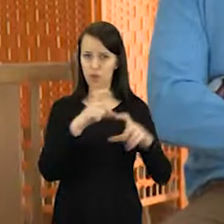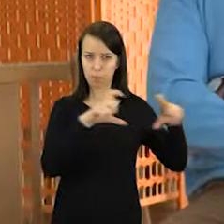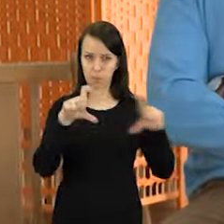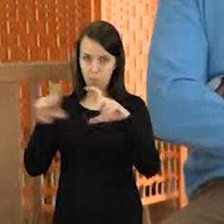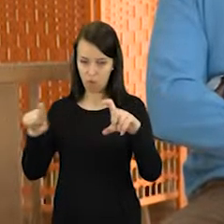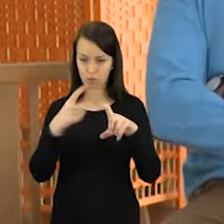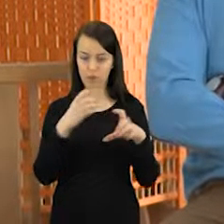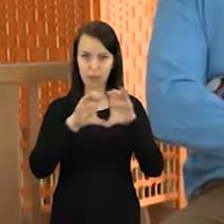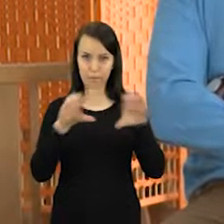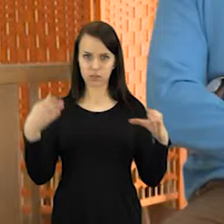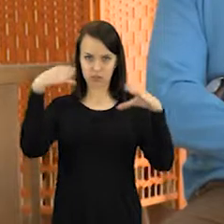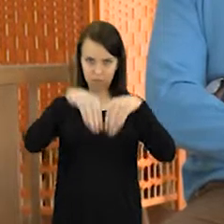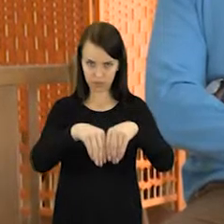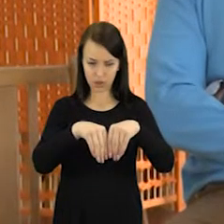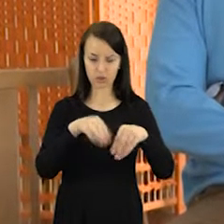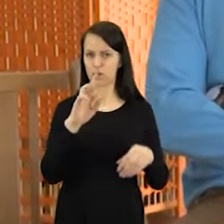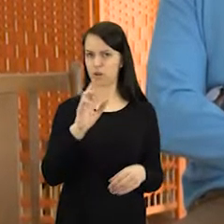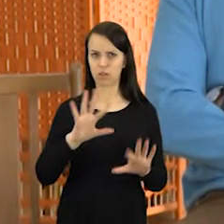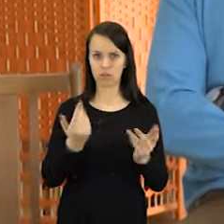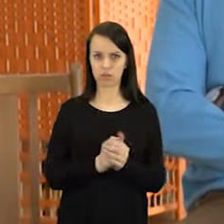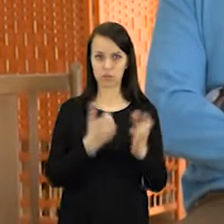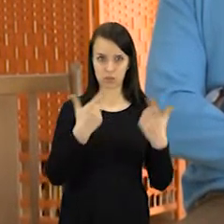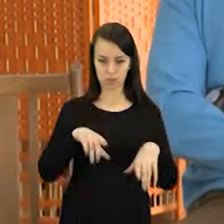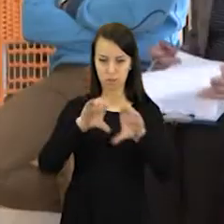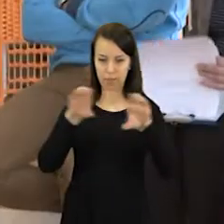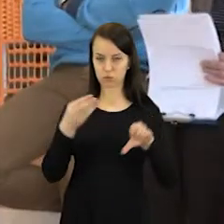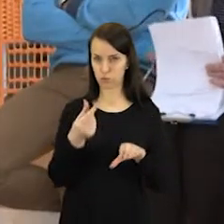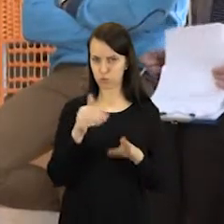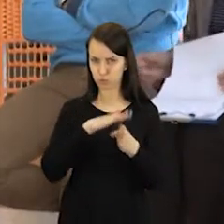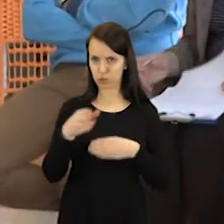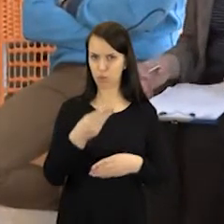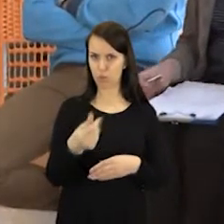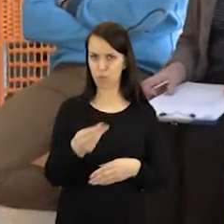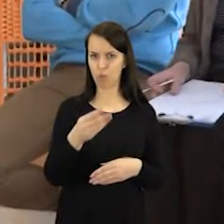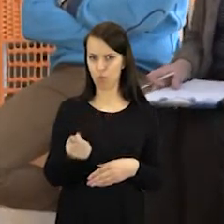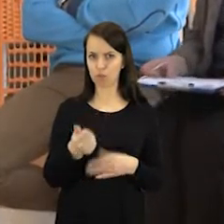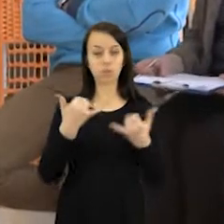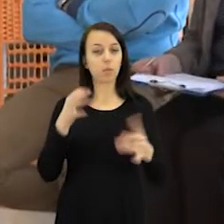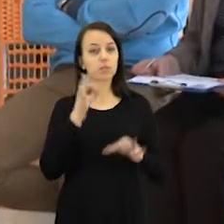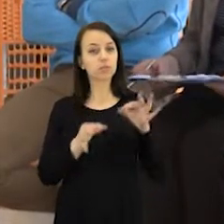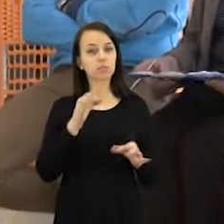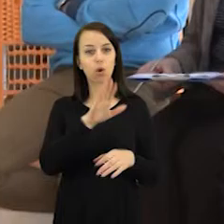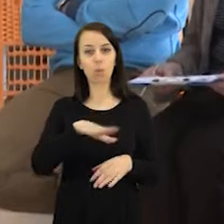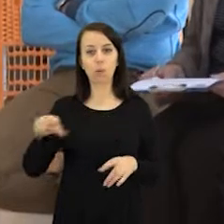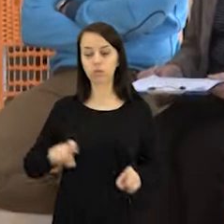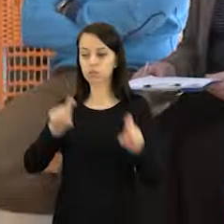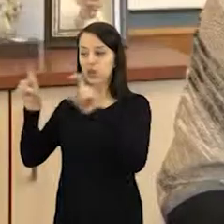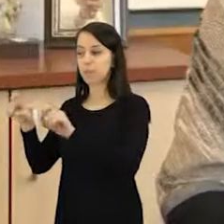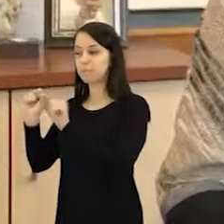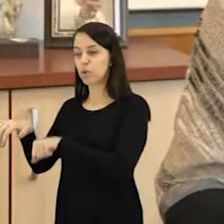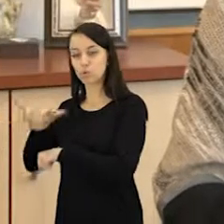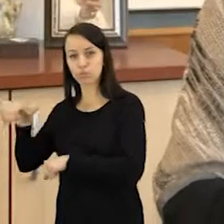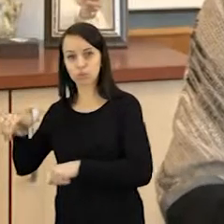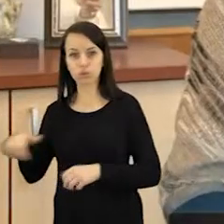kad miestas turėtų išlaikyti privatų jezuitų pastatą. Tai svarstoma, kur iškelti vyresnius neip ir mokai, o ir šios, jeigu tėvai norės.